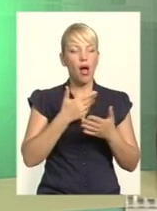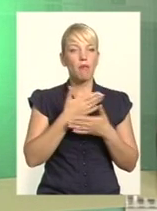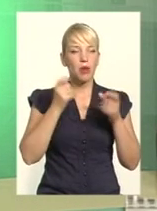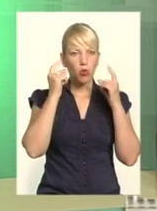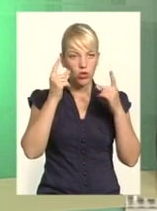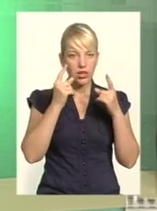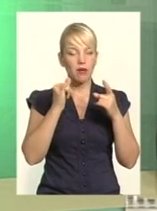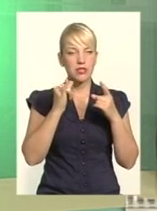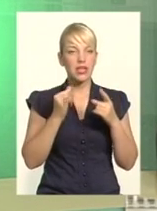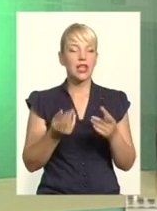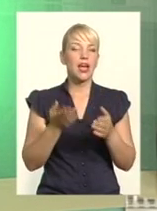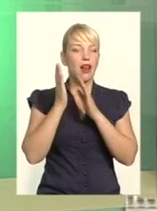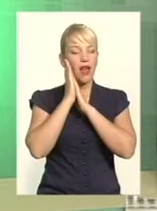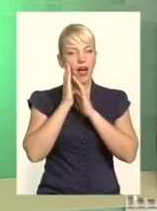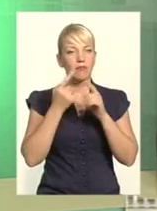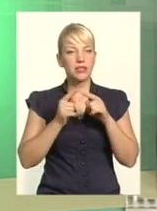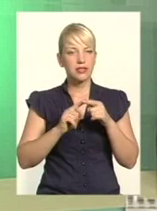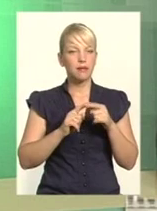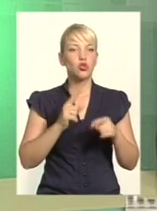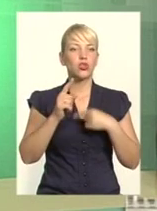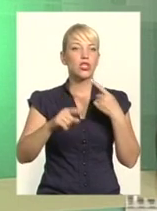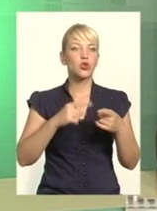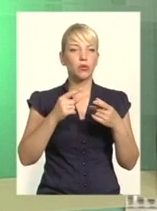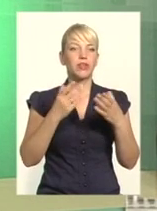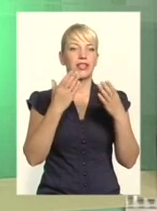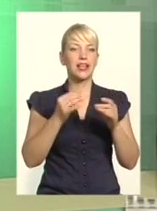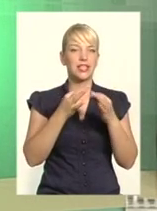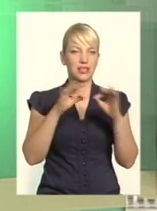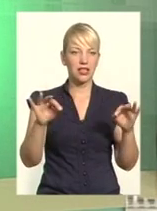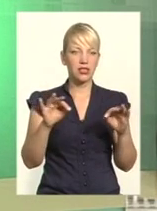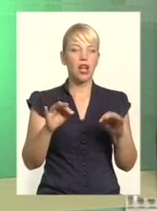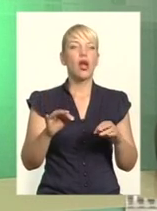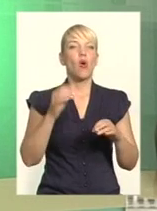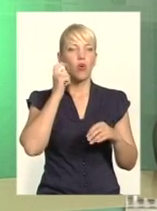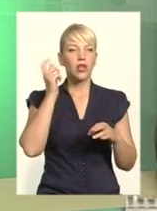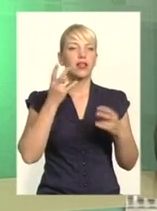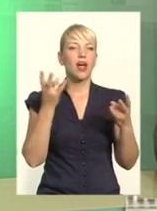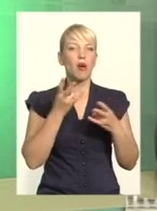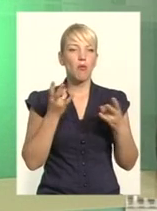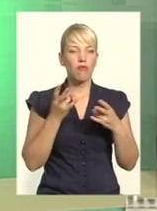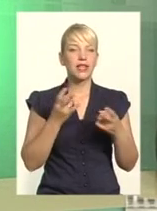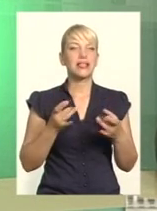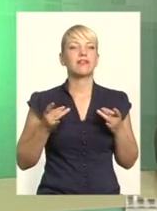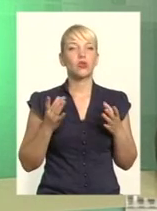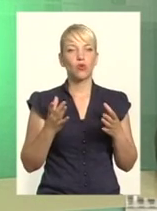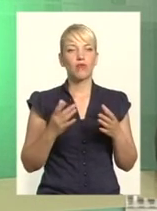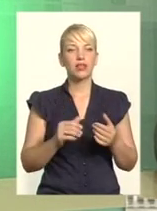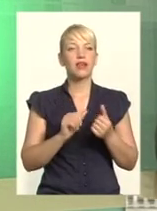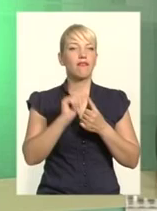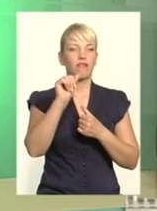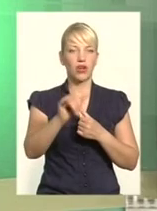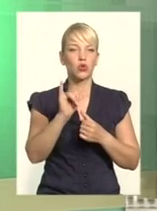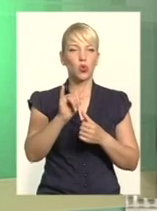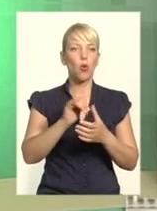що наступний вже День незалежності Україна має святкувати виключно в мирі. Оце найкраще побажання, яке сьогодні взагалі